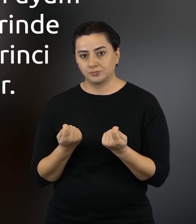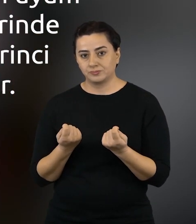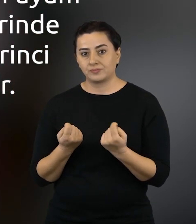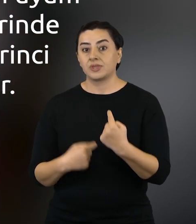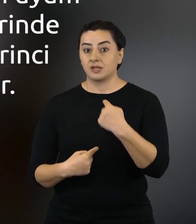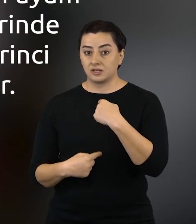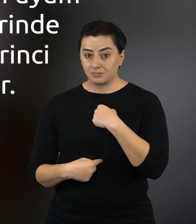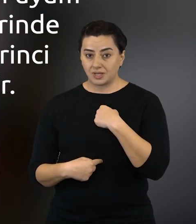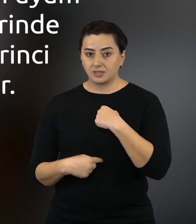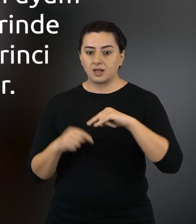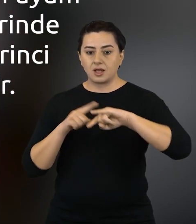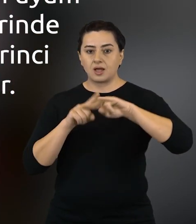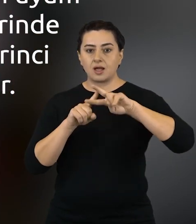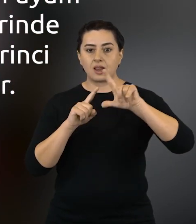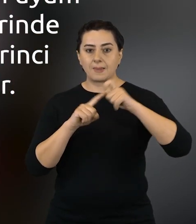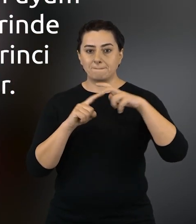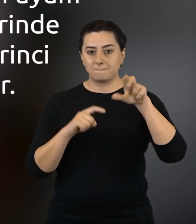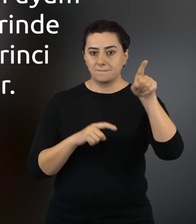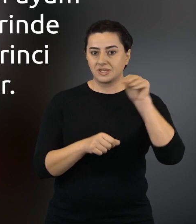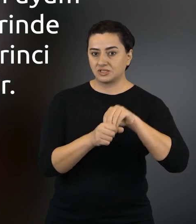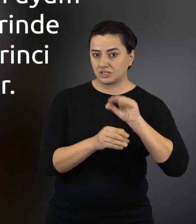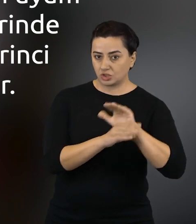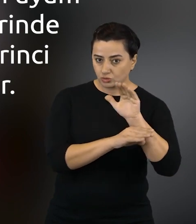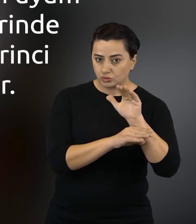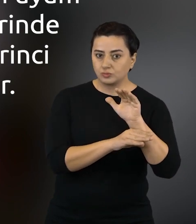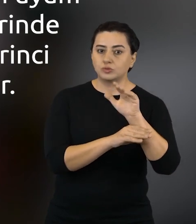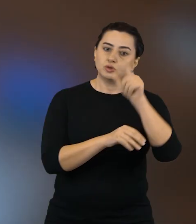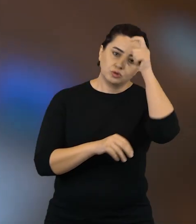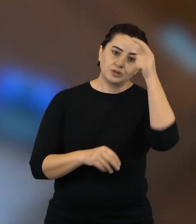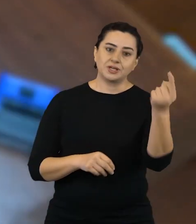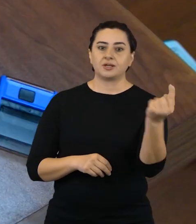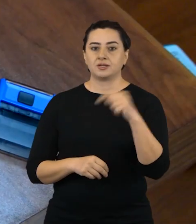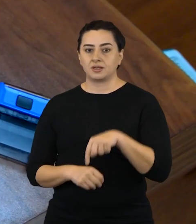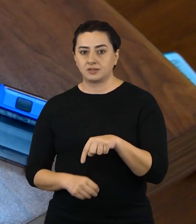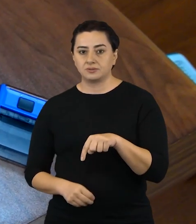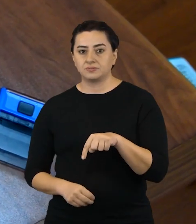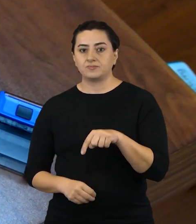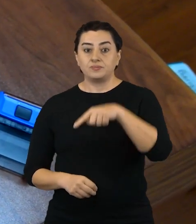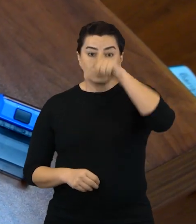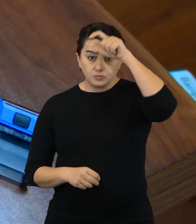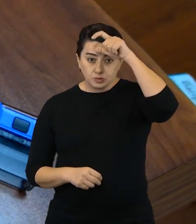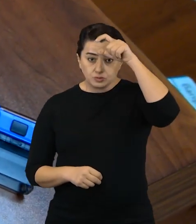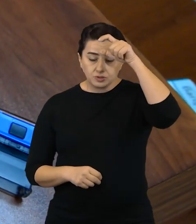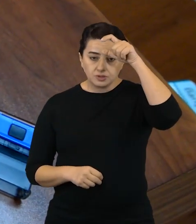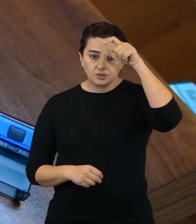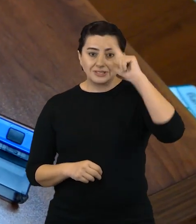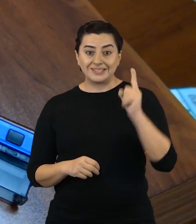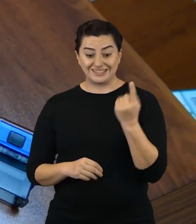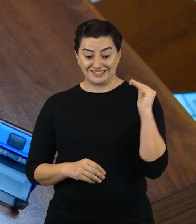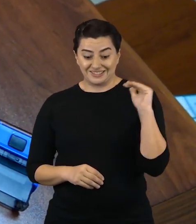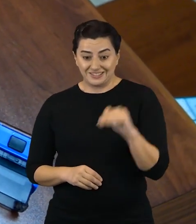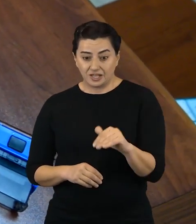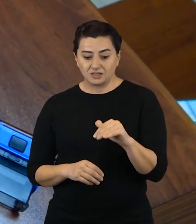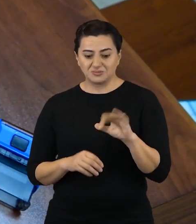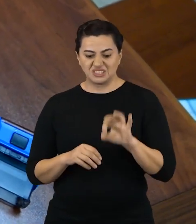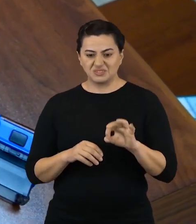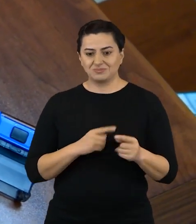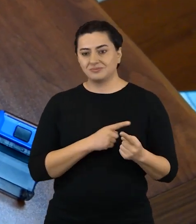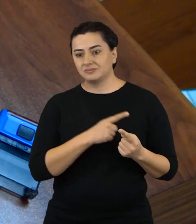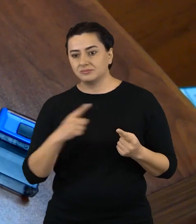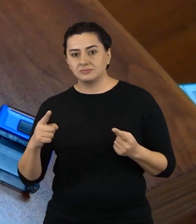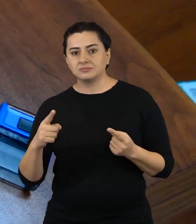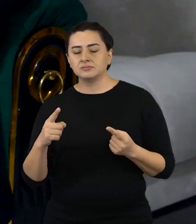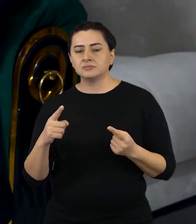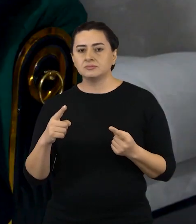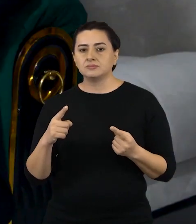أنا كنت عايشة بحلب جيت من حلب على تركيا أنا من أول يوم دخلت فيها على تركيا اشتغلت بالطب ما اشتغلت بشي